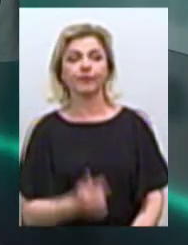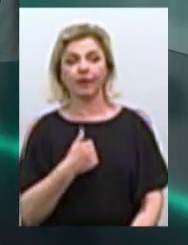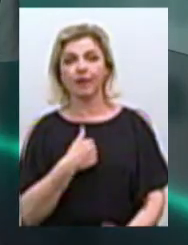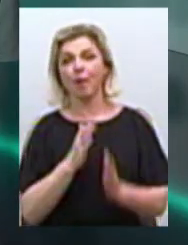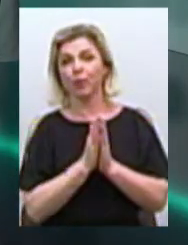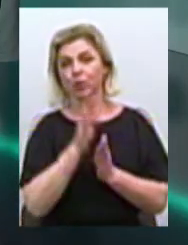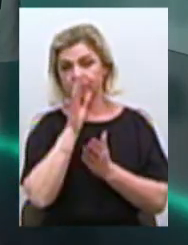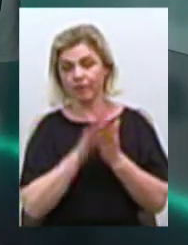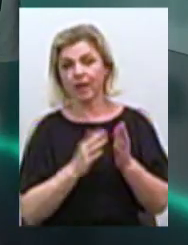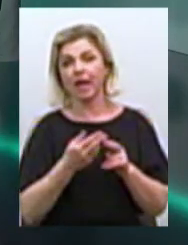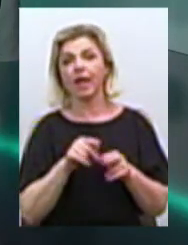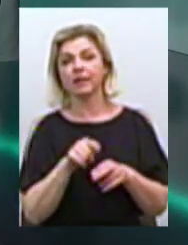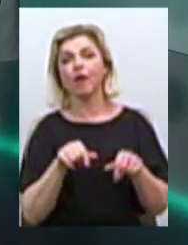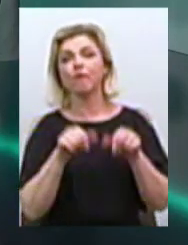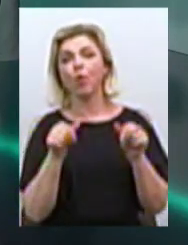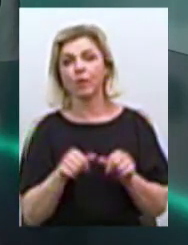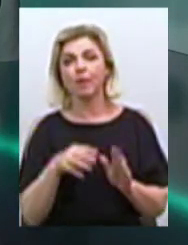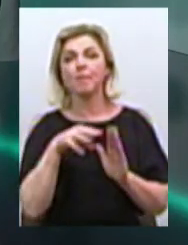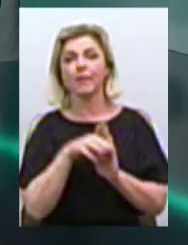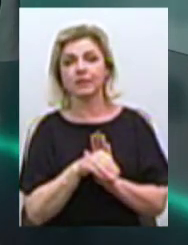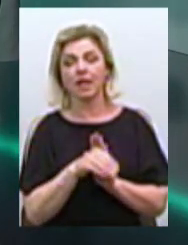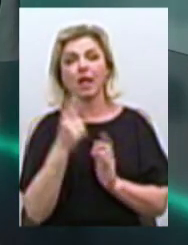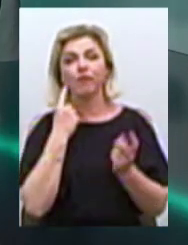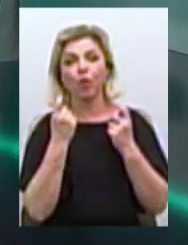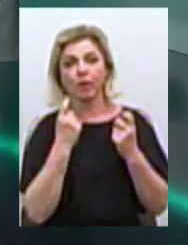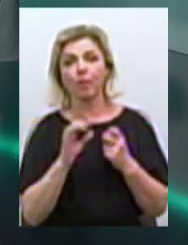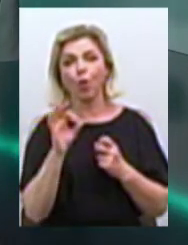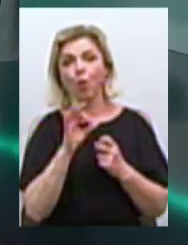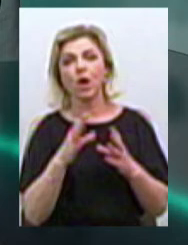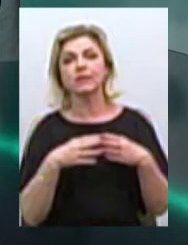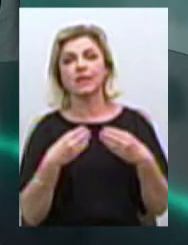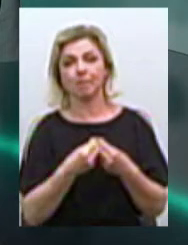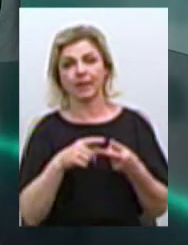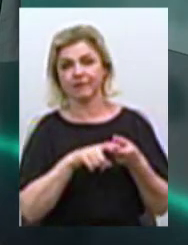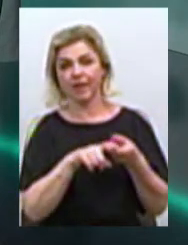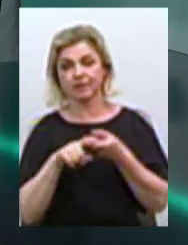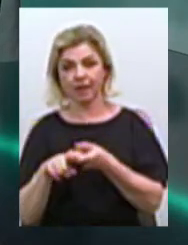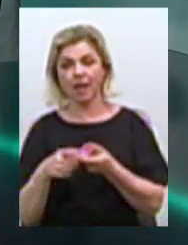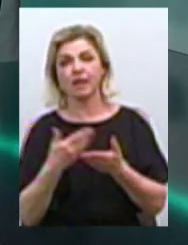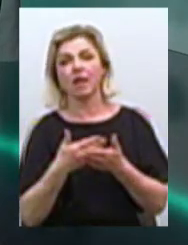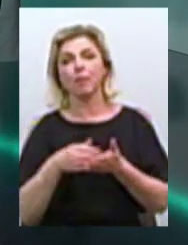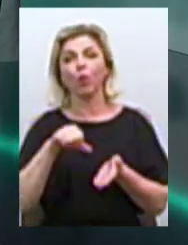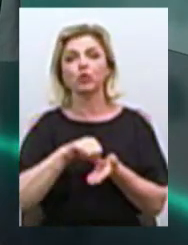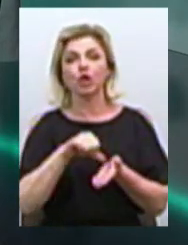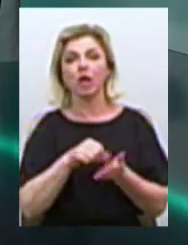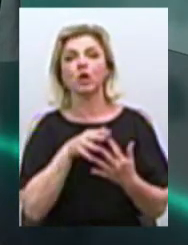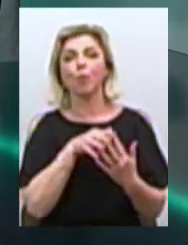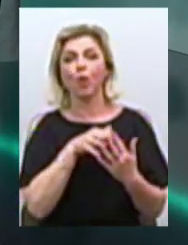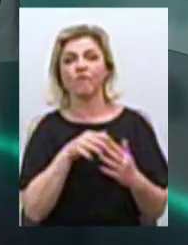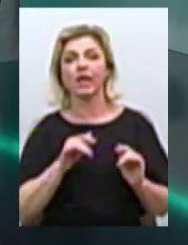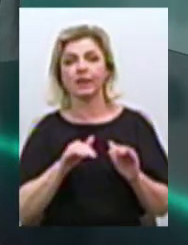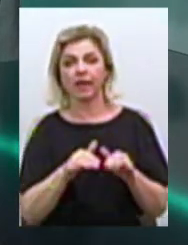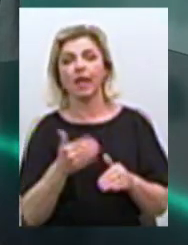Зазначена форма вмістила собі відомості про родинні зв'язки. Наприклад, учасники бойових дій, їхні пільги